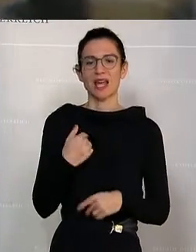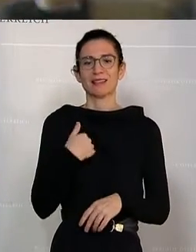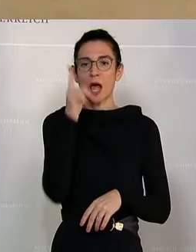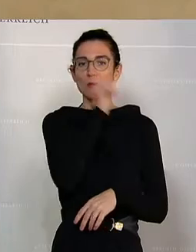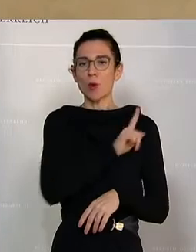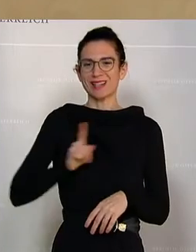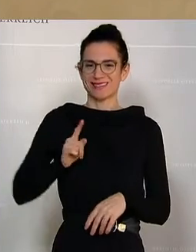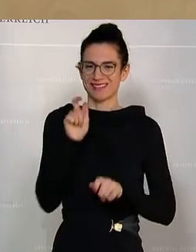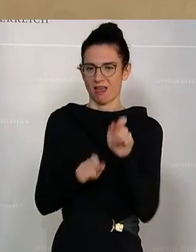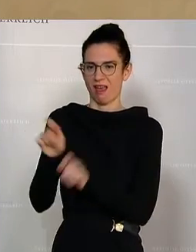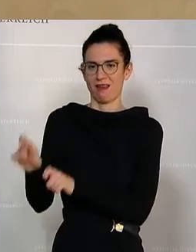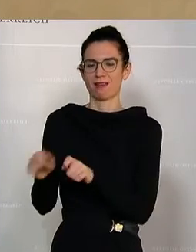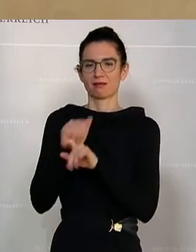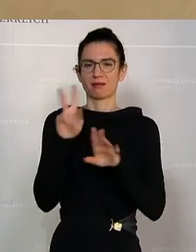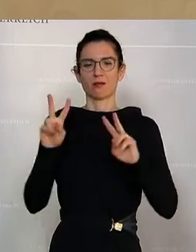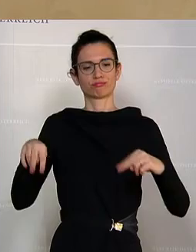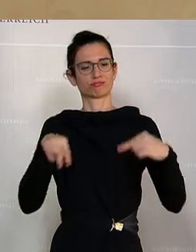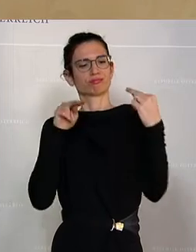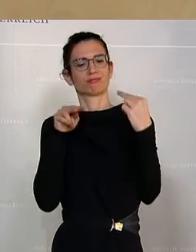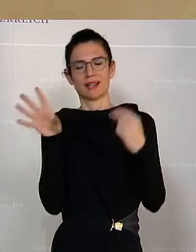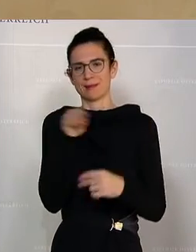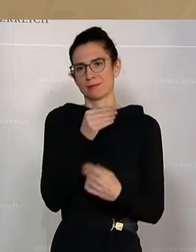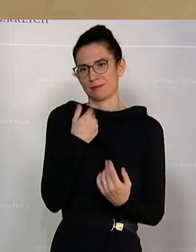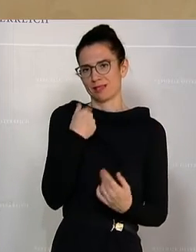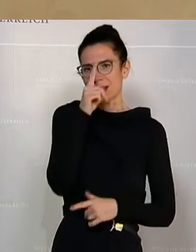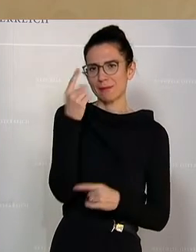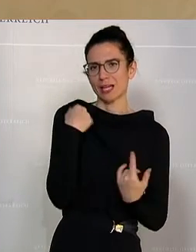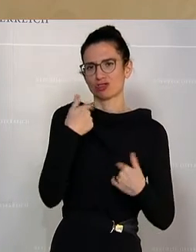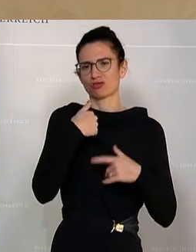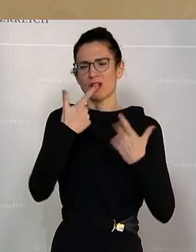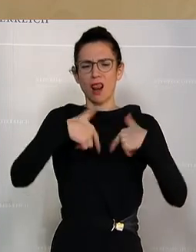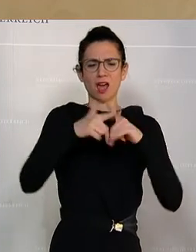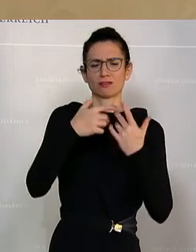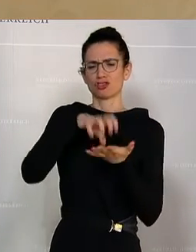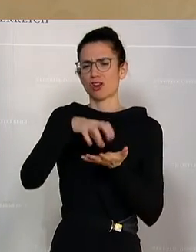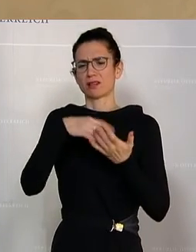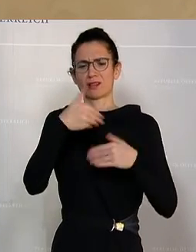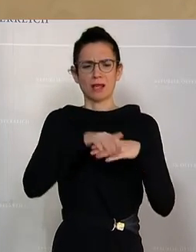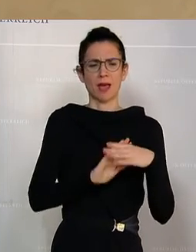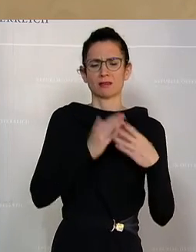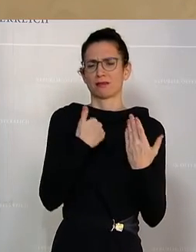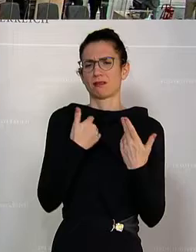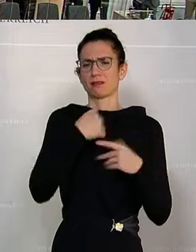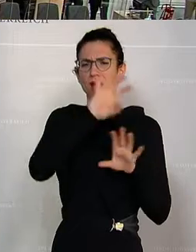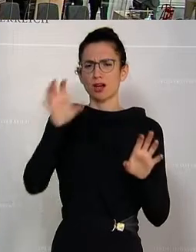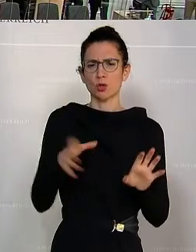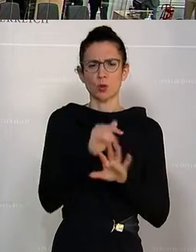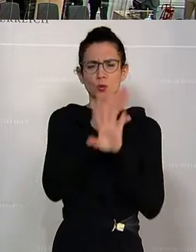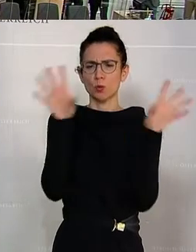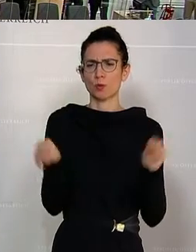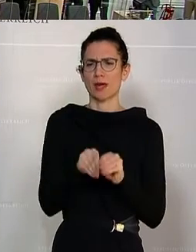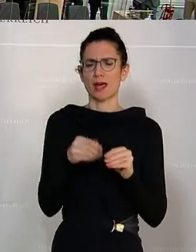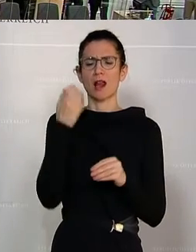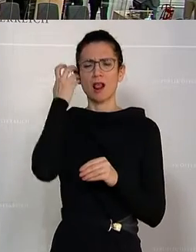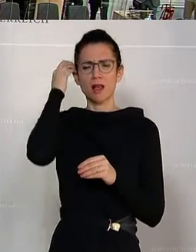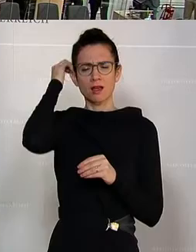Polizisten in Augenhöhe mit den Menschen in den Ländern, in den Regionen, in den Städten, in den Gemeinden Gemeinsam